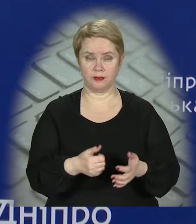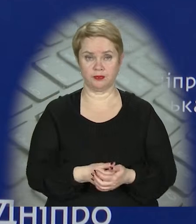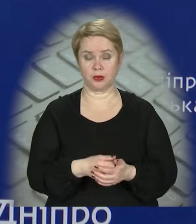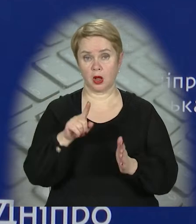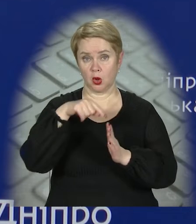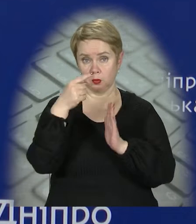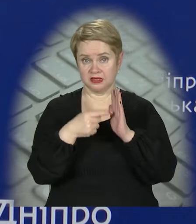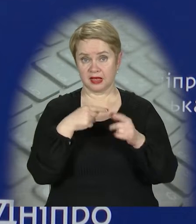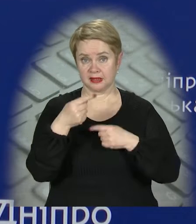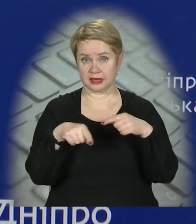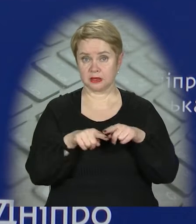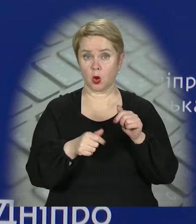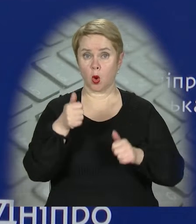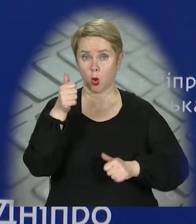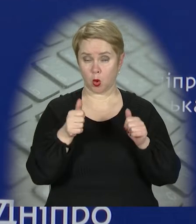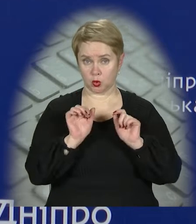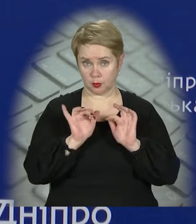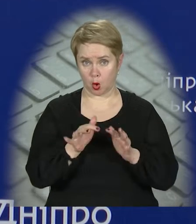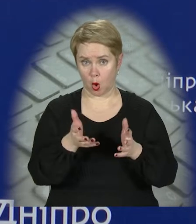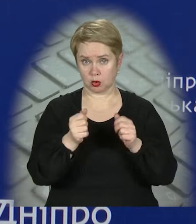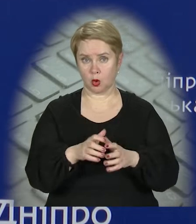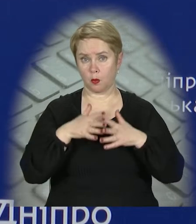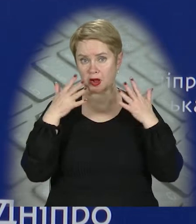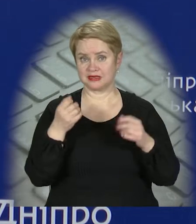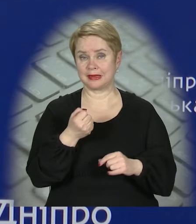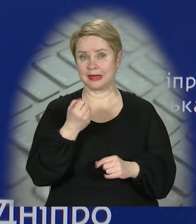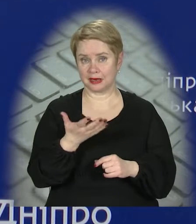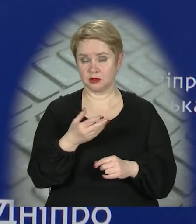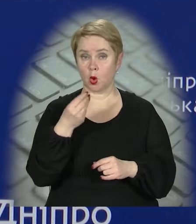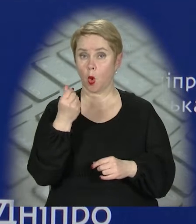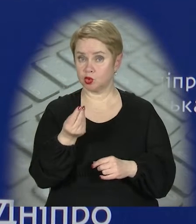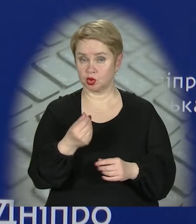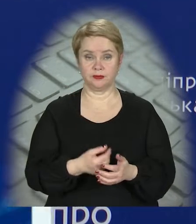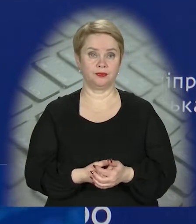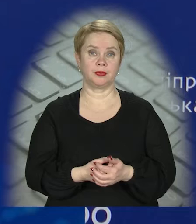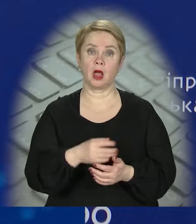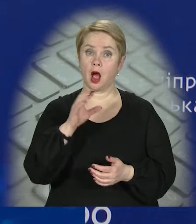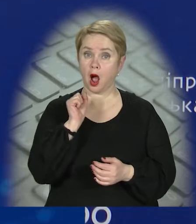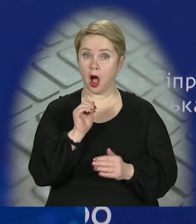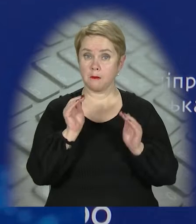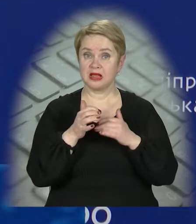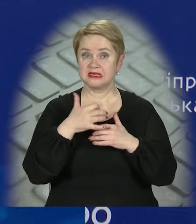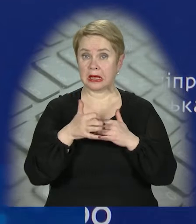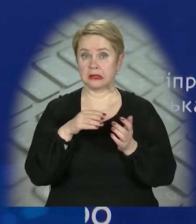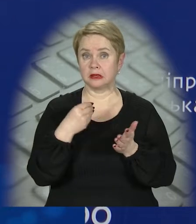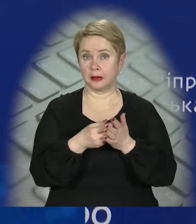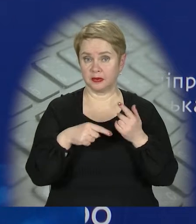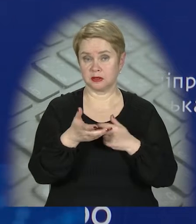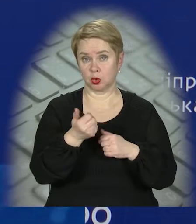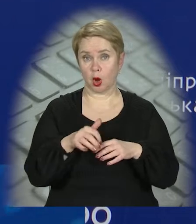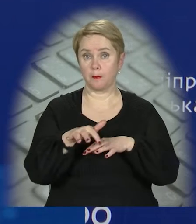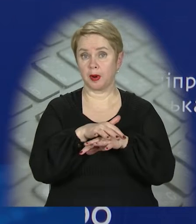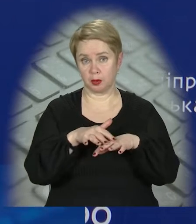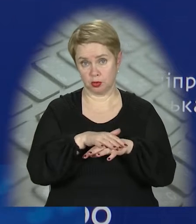Місто внаслідок такої конкурентної процедури отримує максимальну кількість коштів, а малий середній бізнес отримує